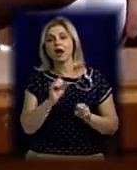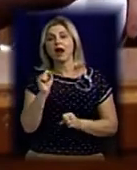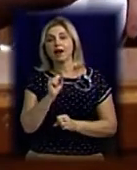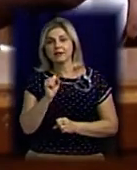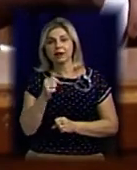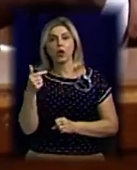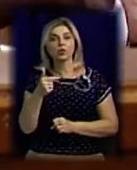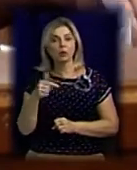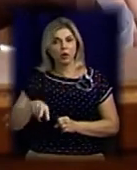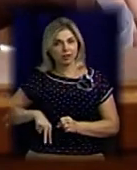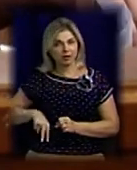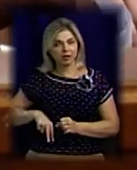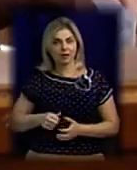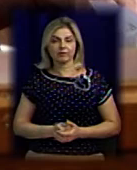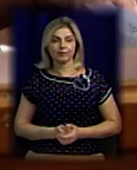Голобродського.